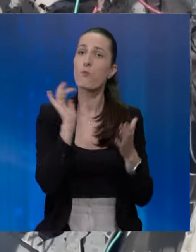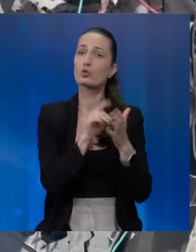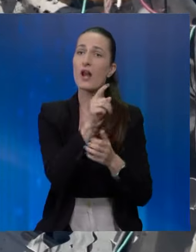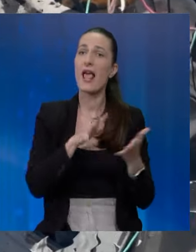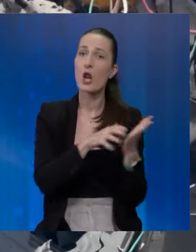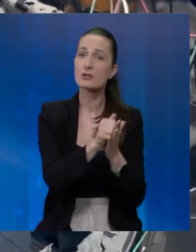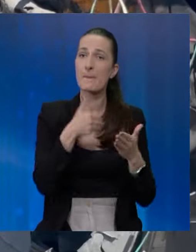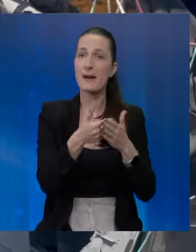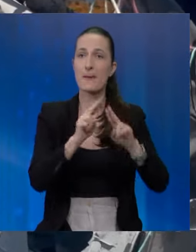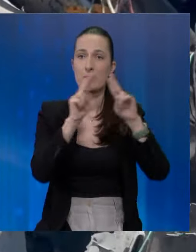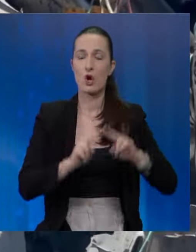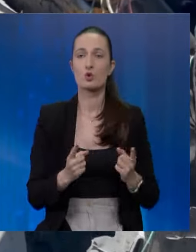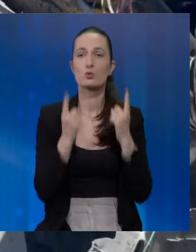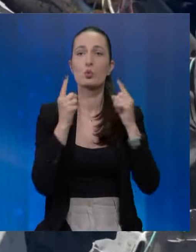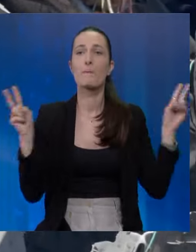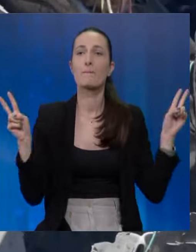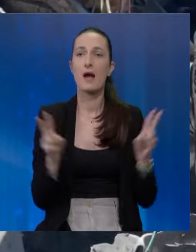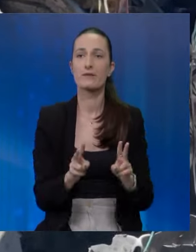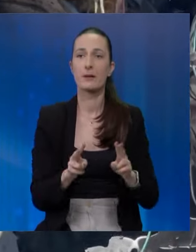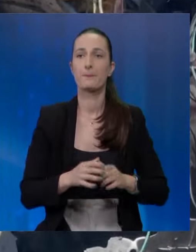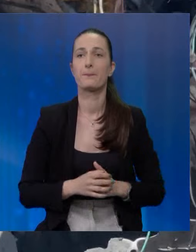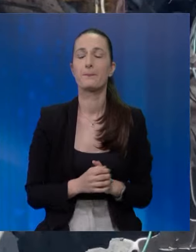za genocid pred Međunarodnim sudom pravde.